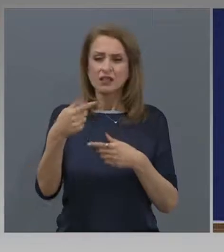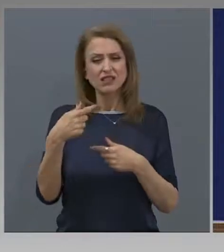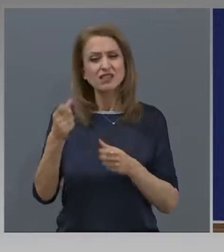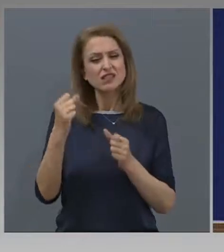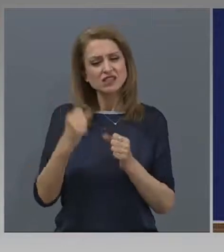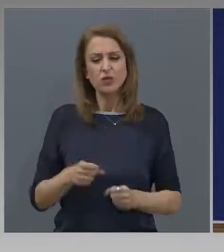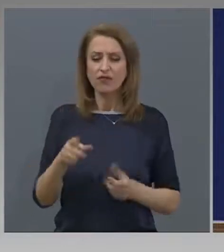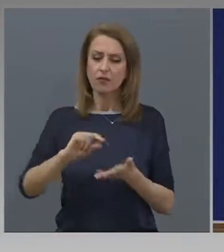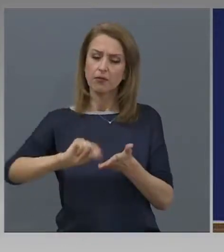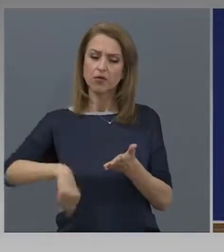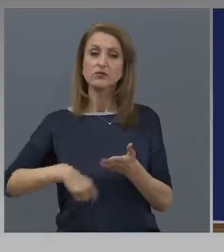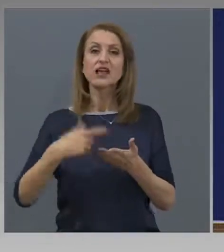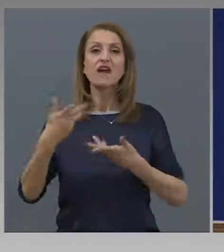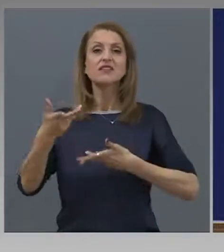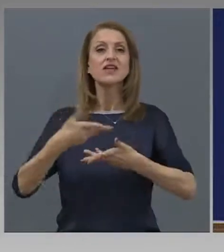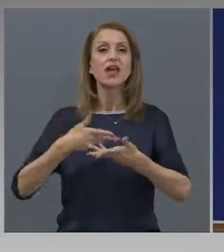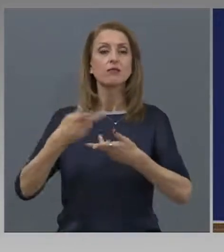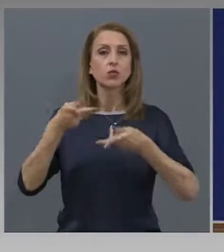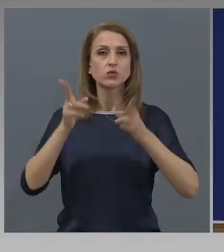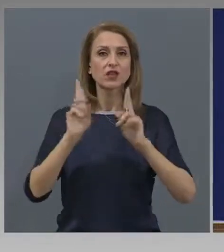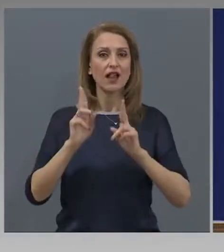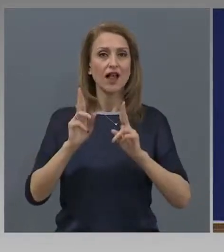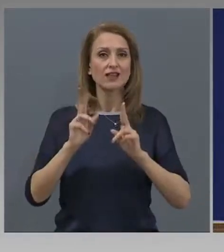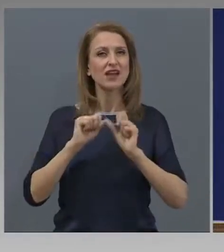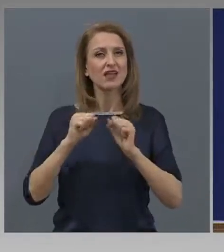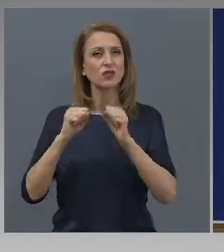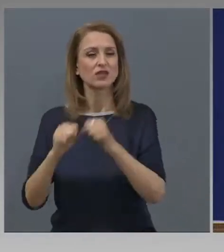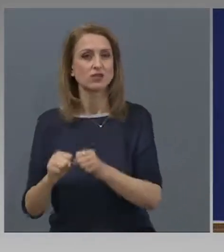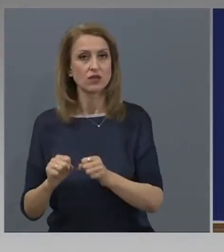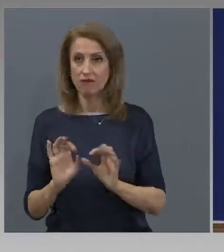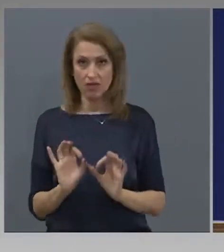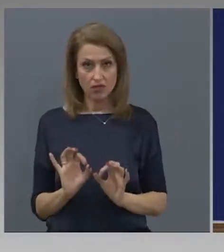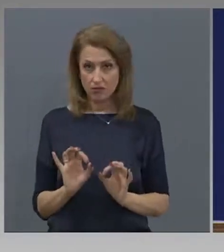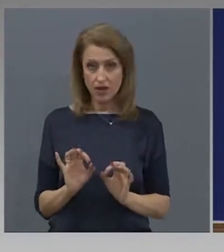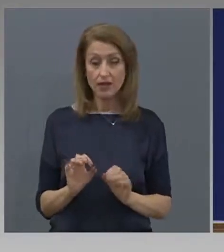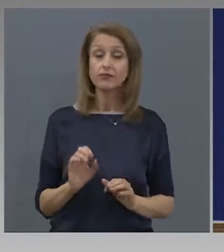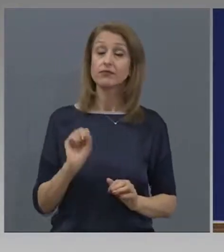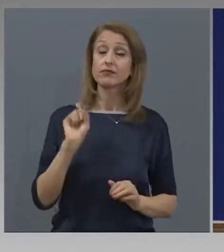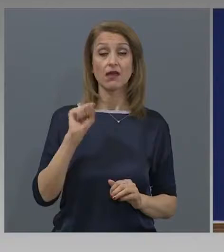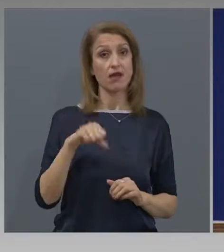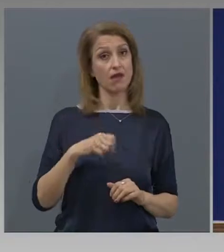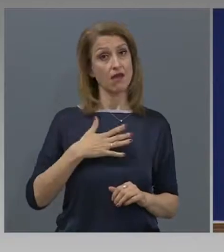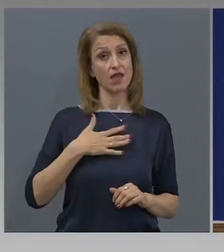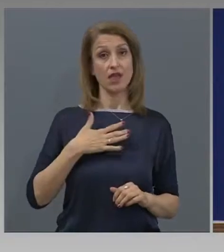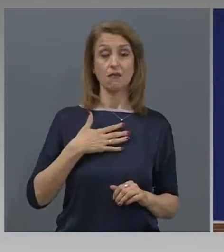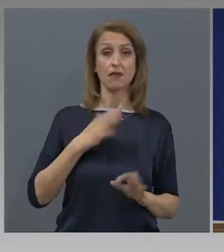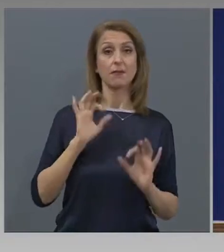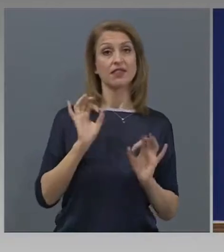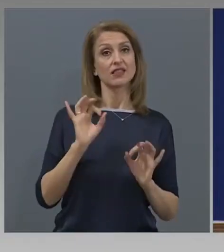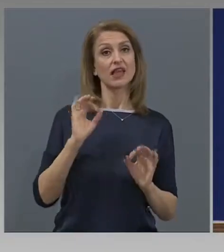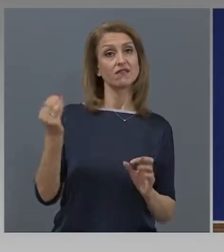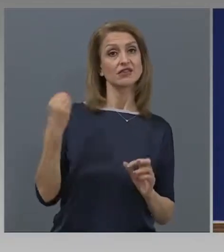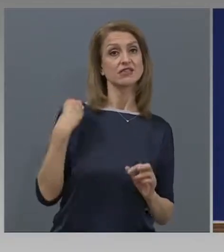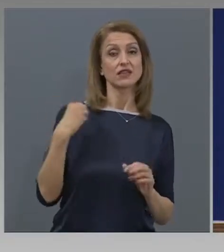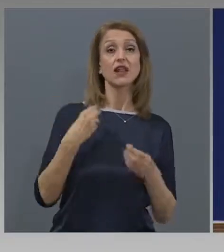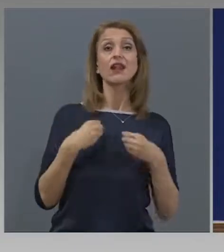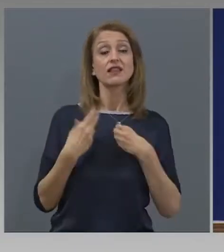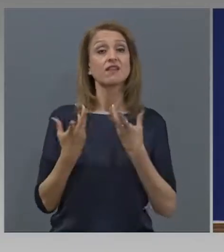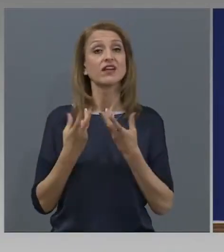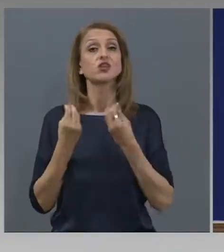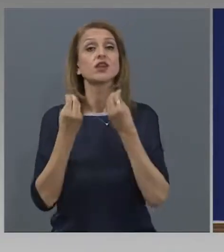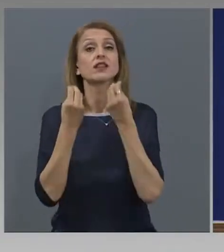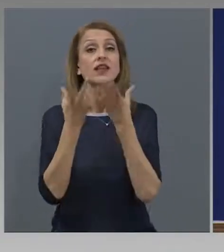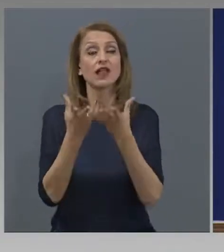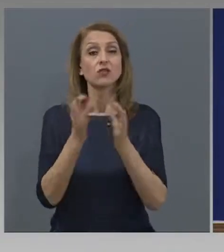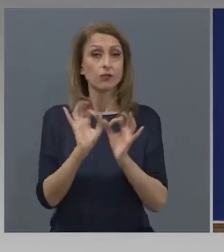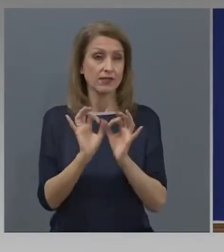съгласие? Има такива сигнали. Вече дадохме тази информация.